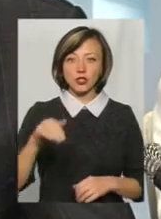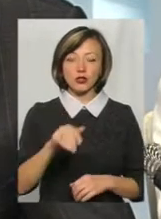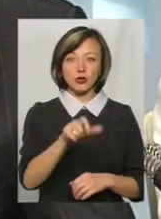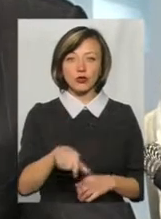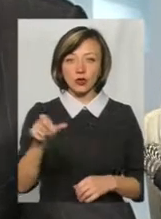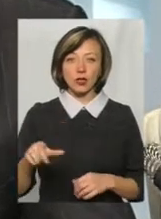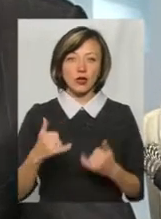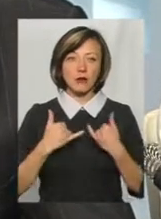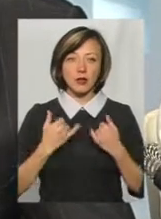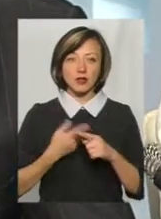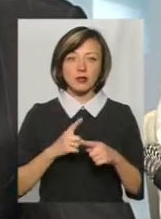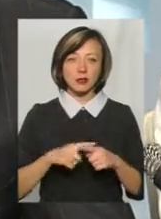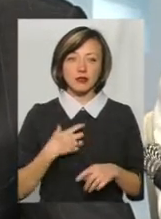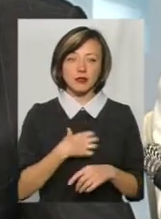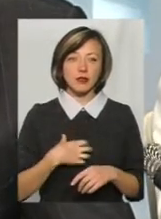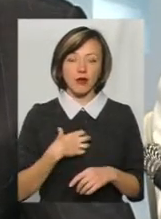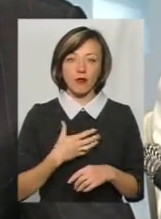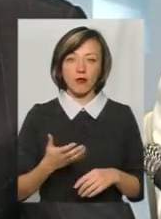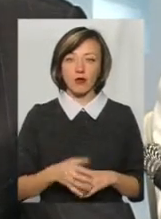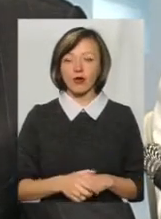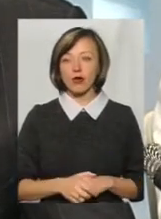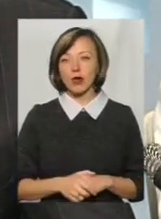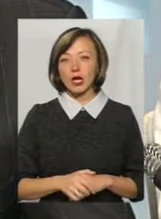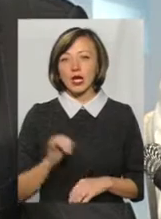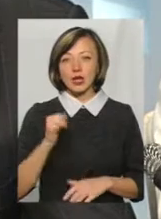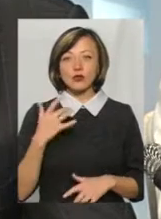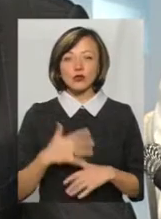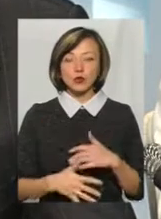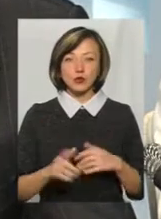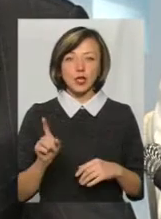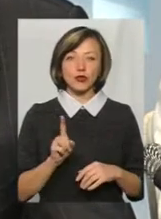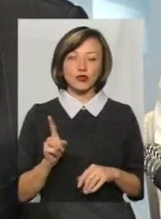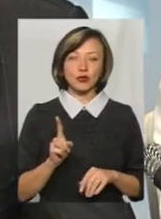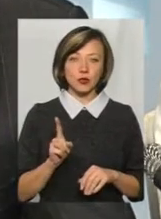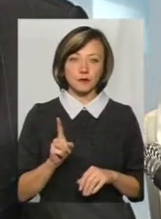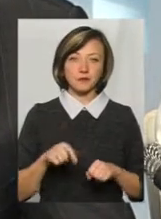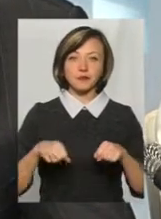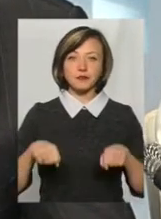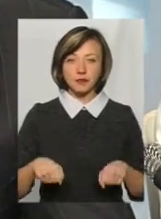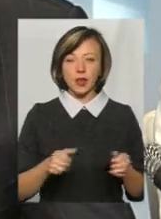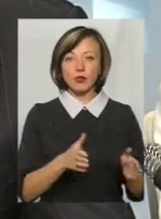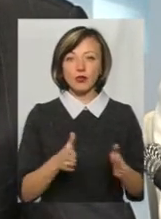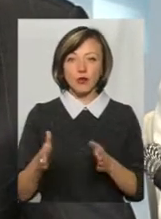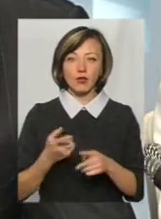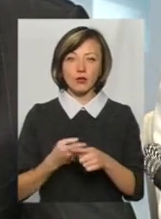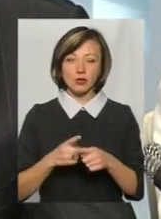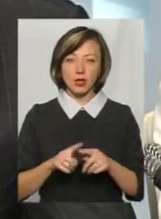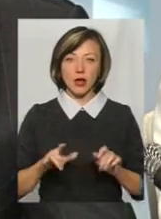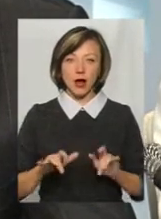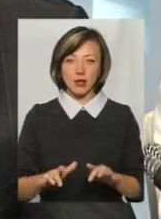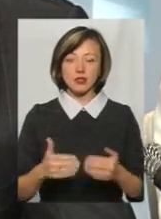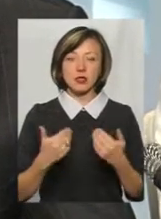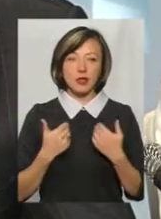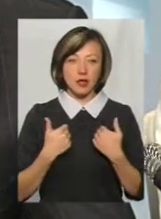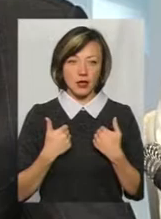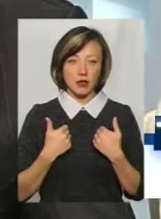людей, ну, для мене це знаково. І зрозуміло, що влада готувалася до цієї акції. Я